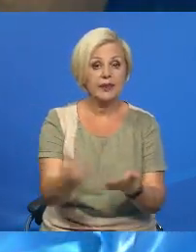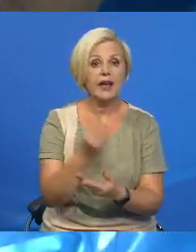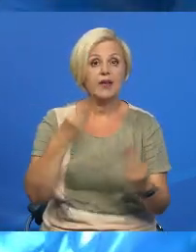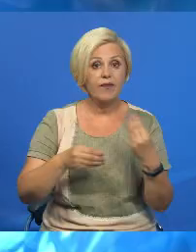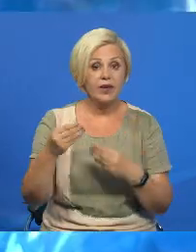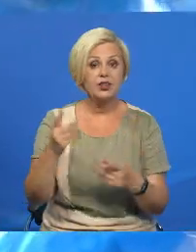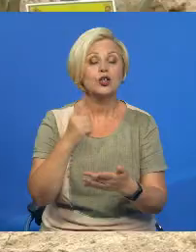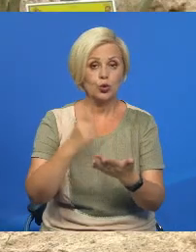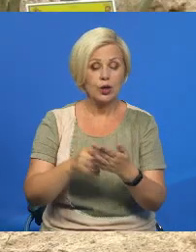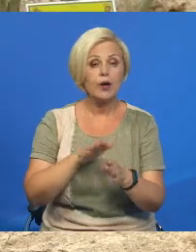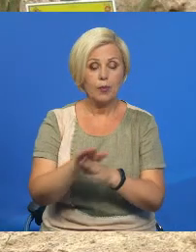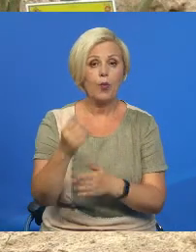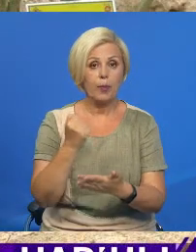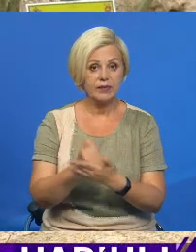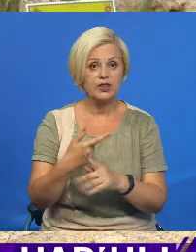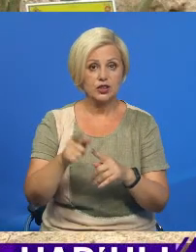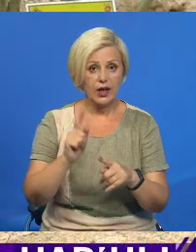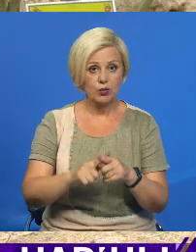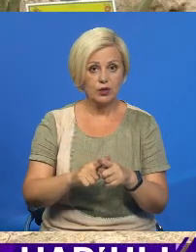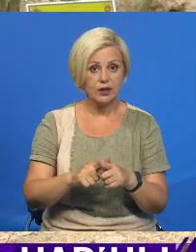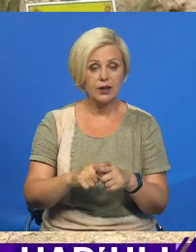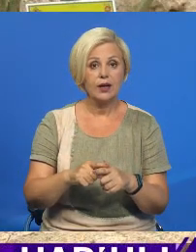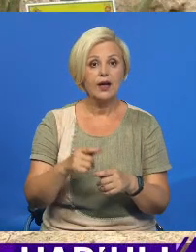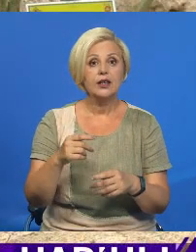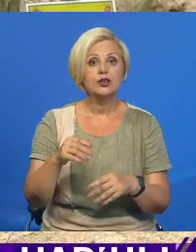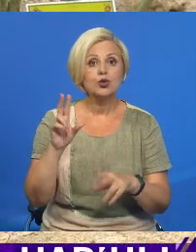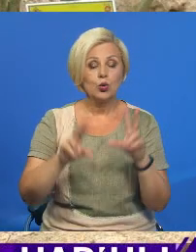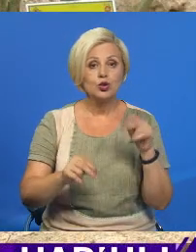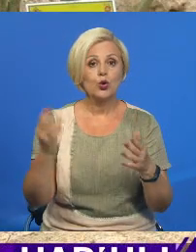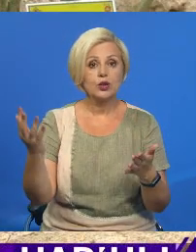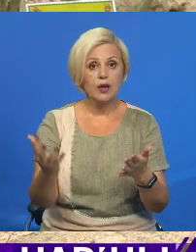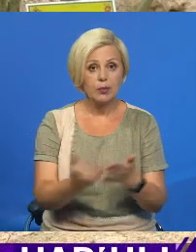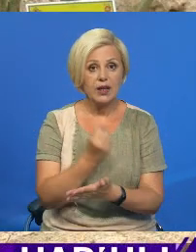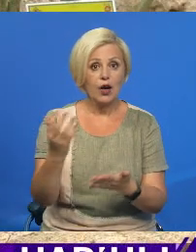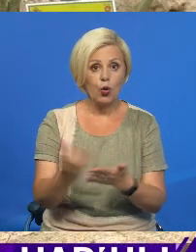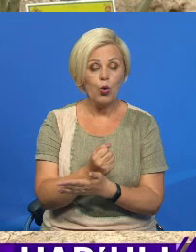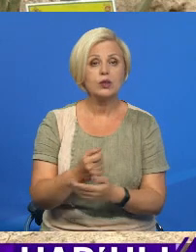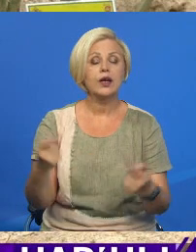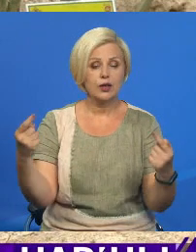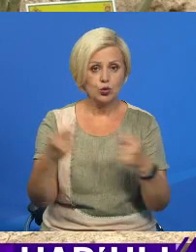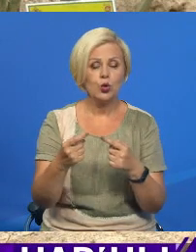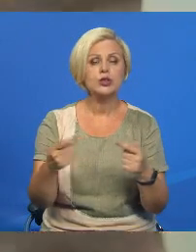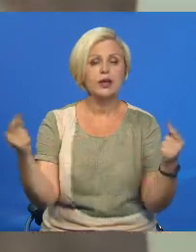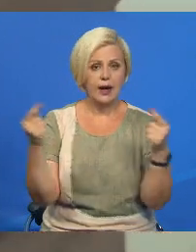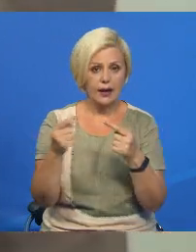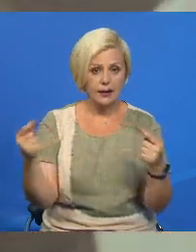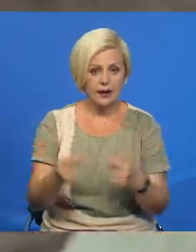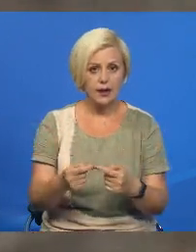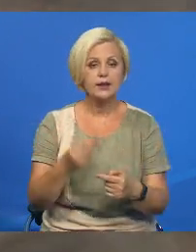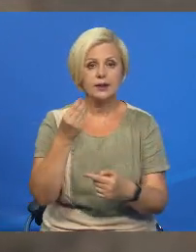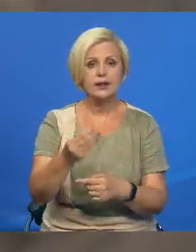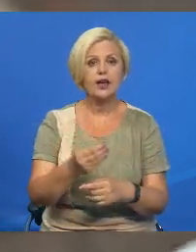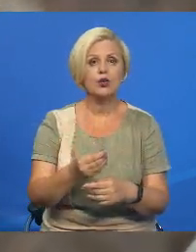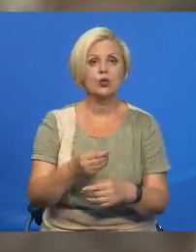подтверждают эту версию. С учетом добытых нами находок, которые нам однозначно, конкретно дают